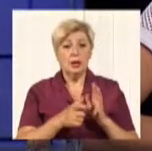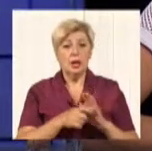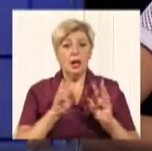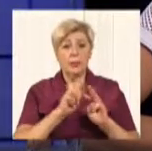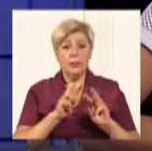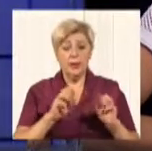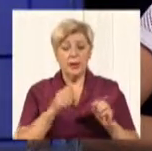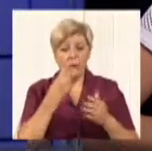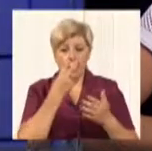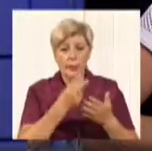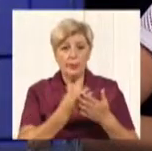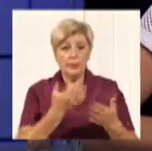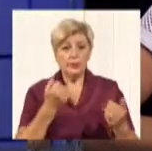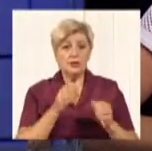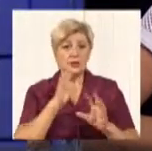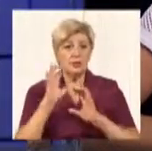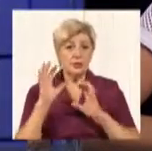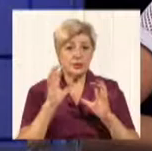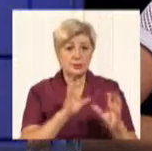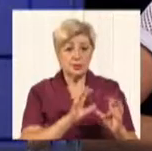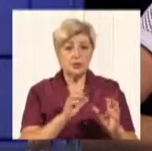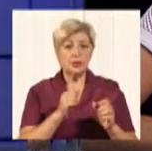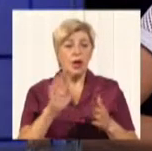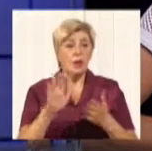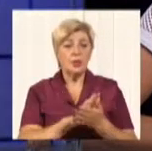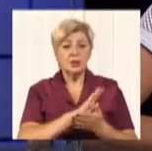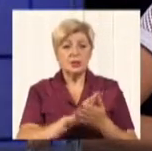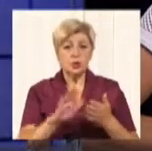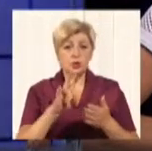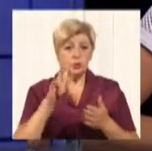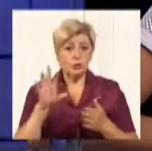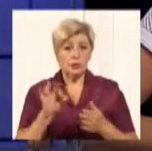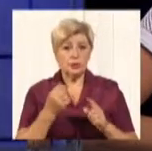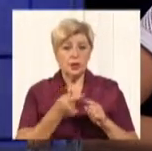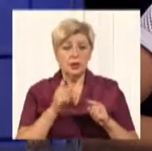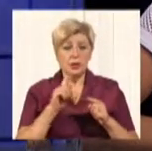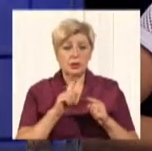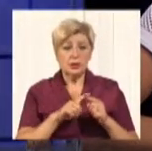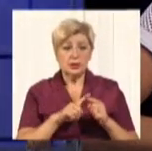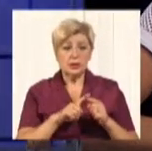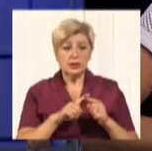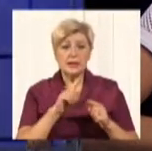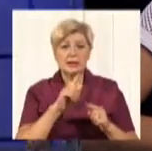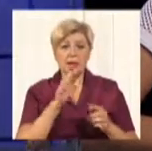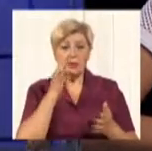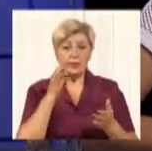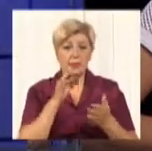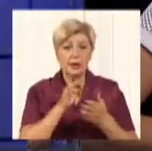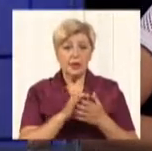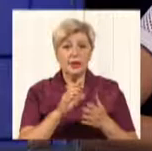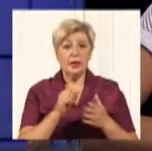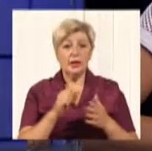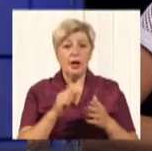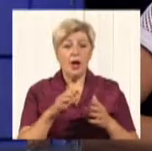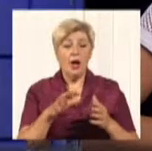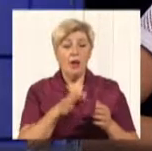забезпечення безкоштовне цими приймачами. Це компетенція обласних державних адміністрацій.